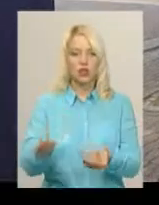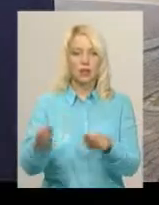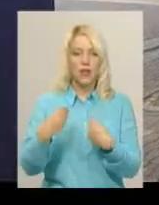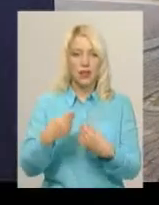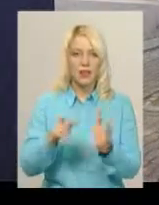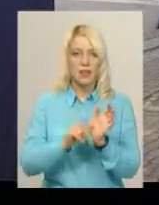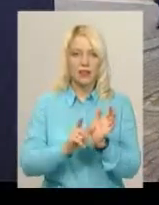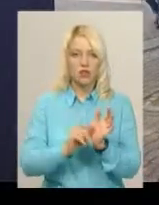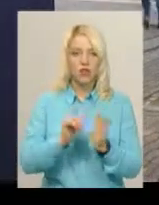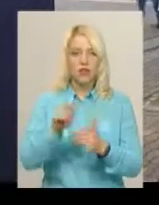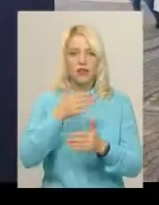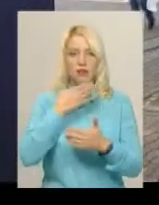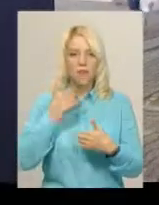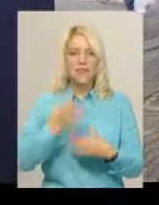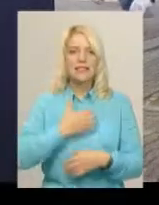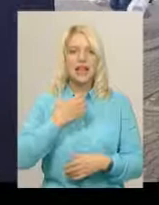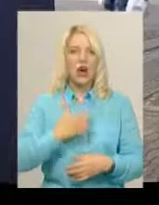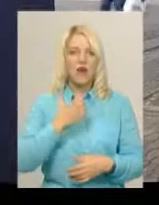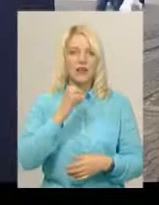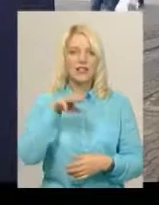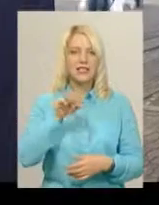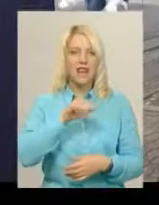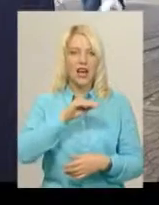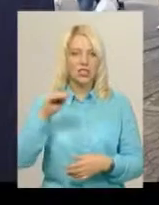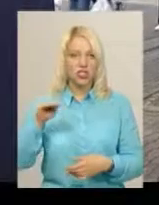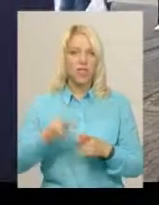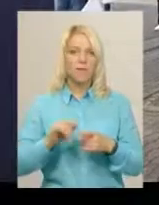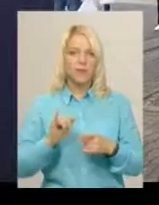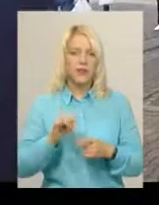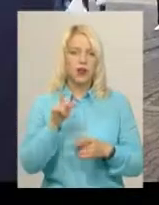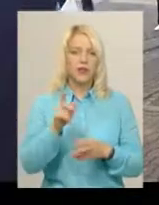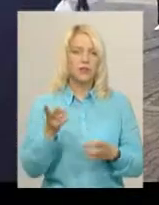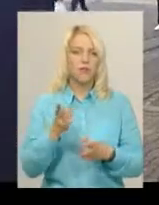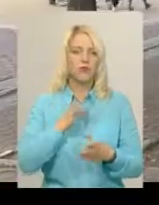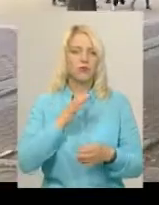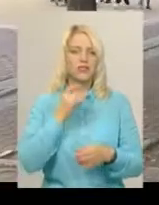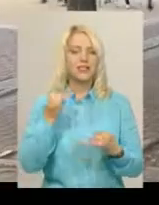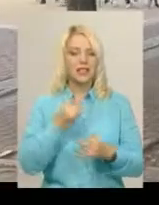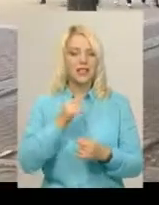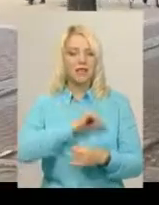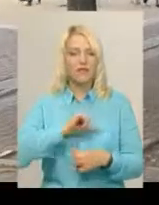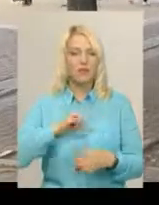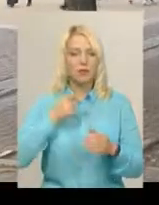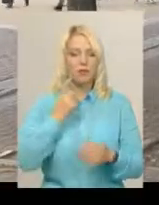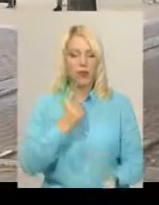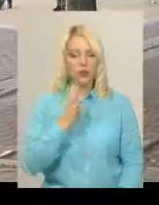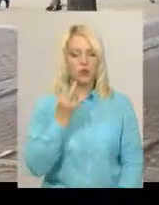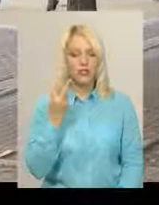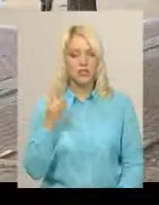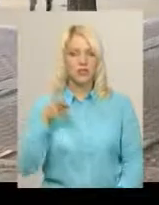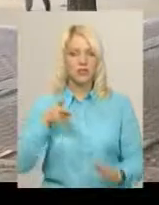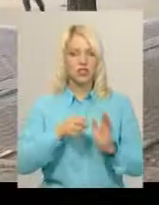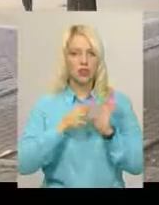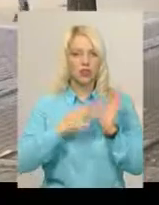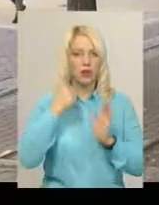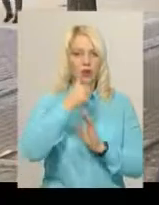буде мати необхідного страхового стажу. І це сам передвіг. Людина повинна бути зацікавлена сама. З 1 січня 2018 року для призначення